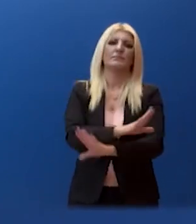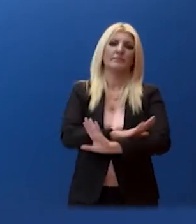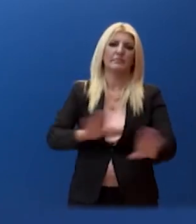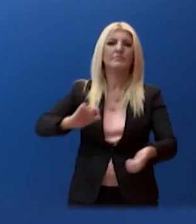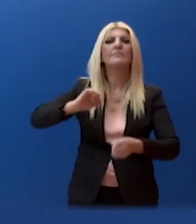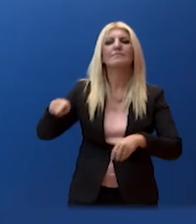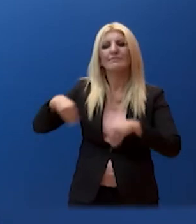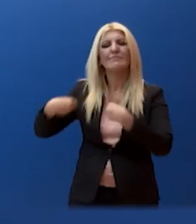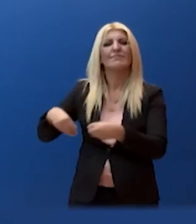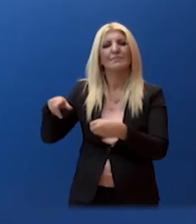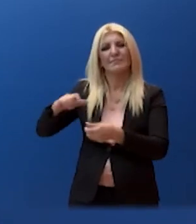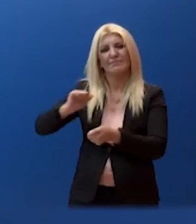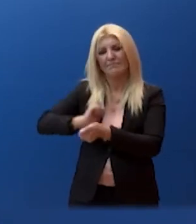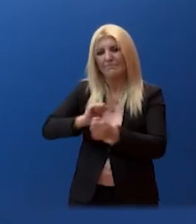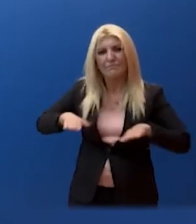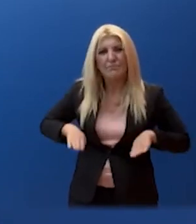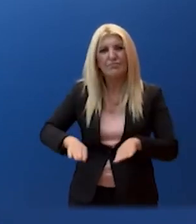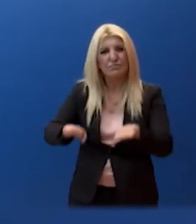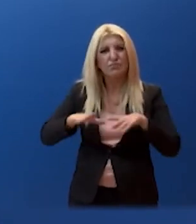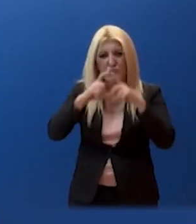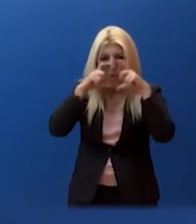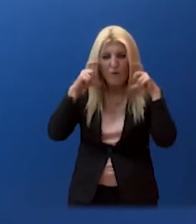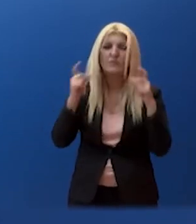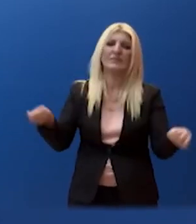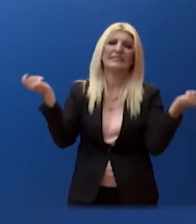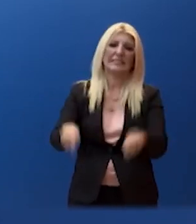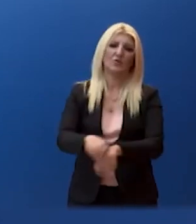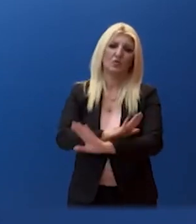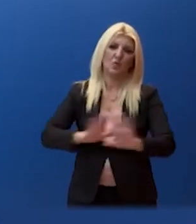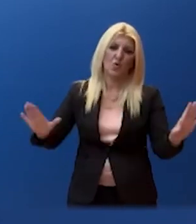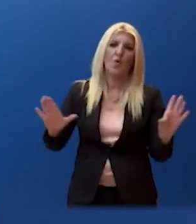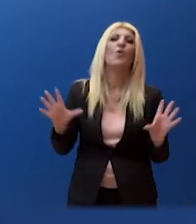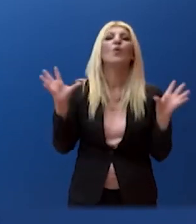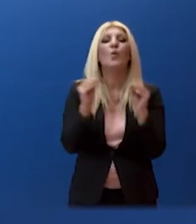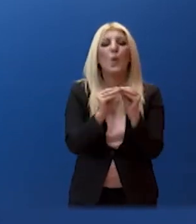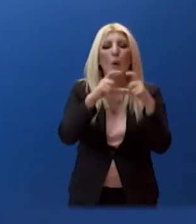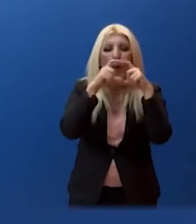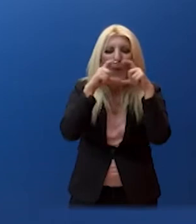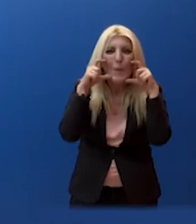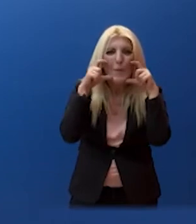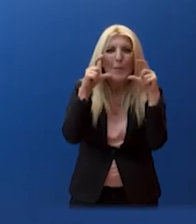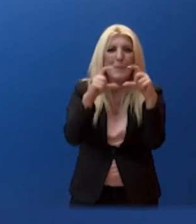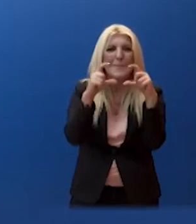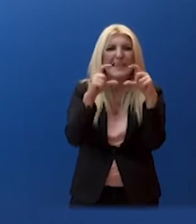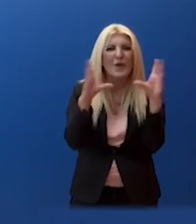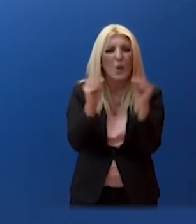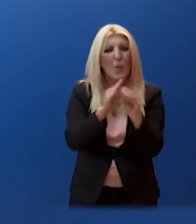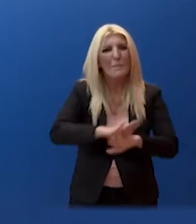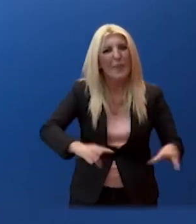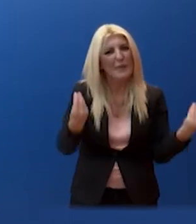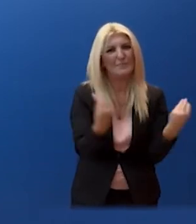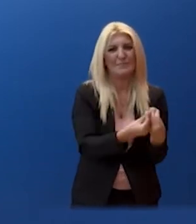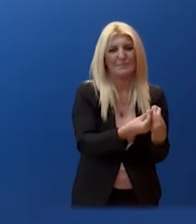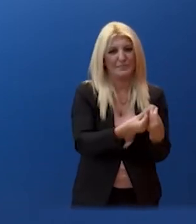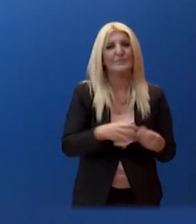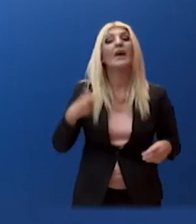παραγωγή των μασκών μεγάλου μεγέθους. Και δεύτερον, οι μάσκες που είχαμε πει ότι θα δοθούν στη διάρκεια της